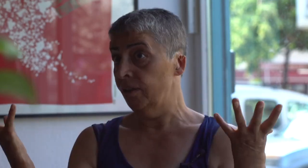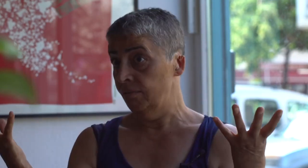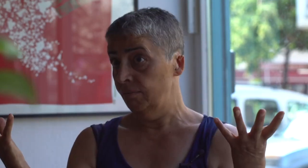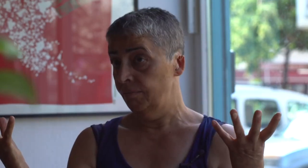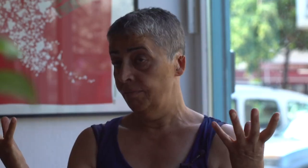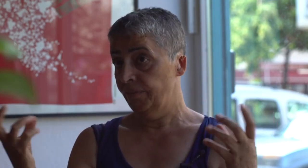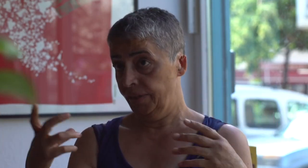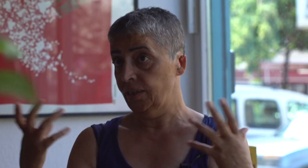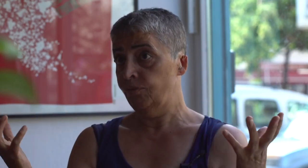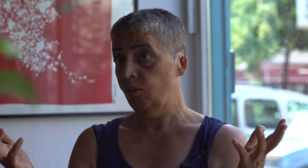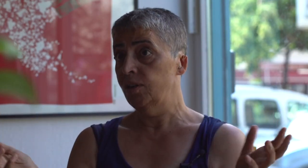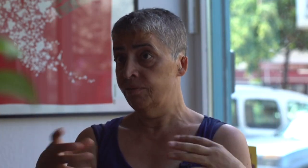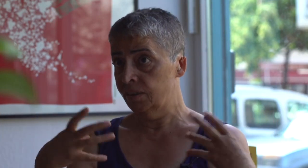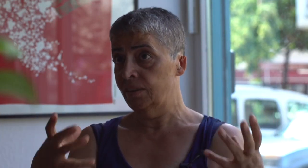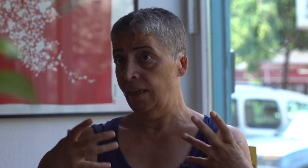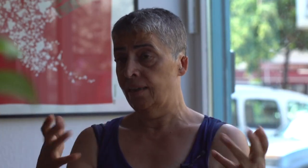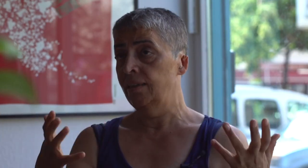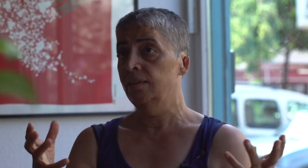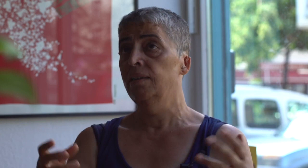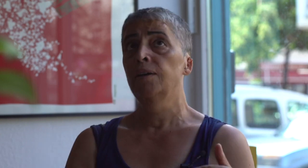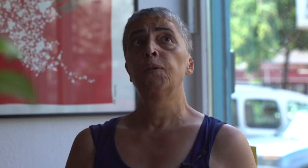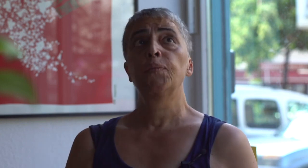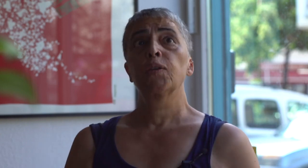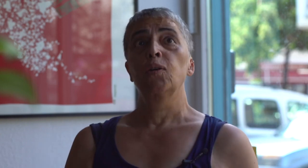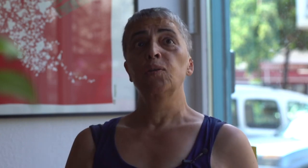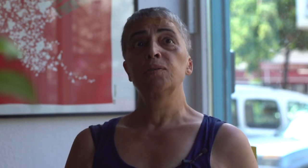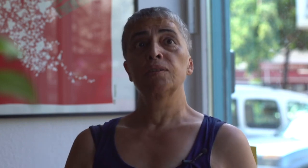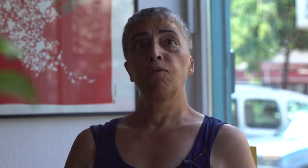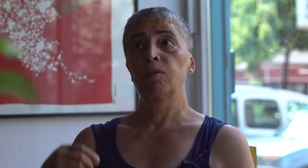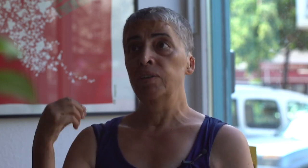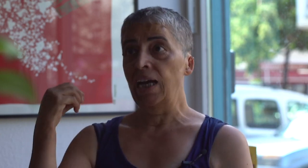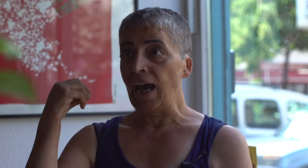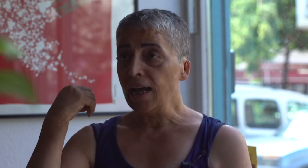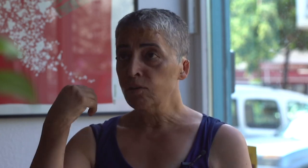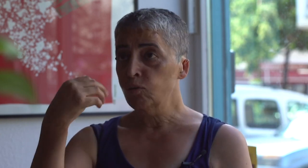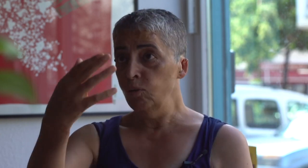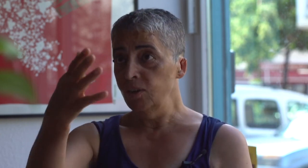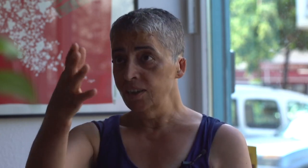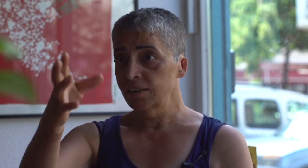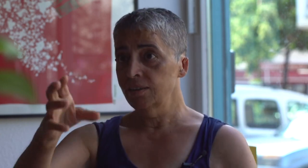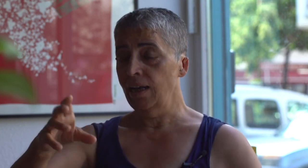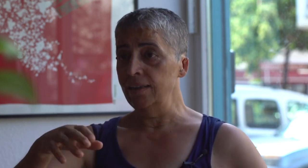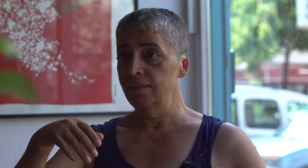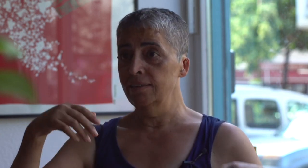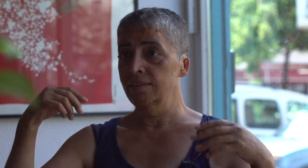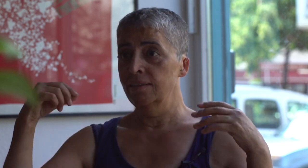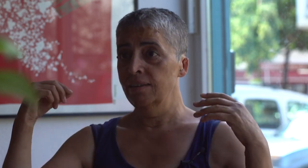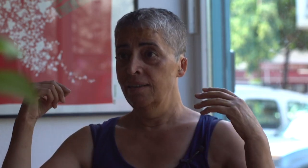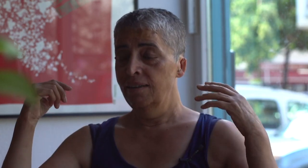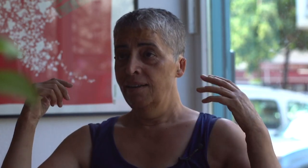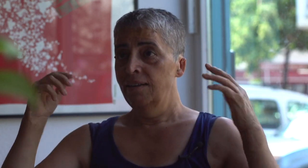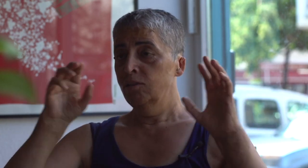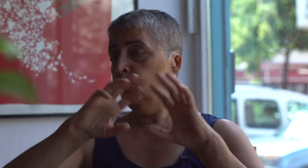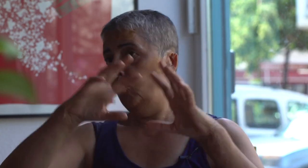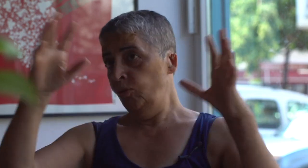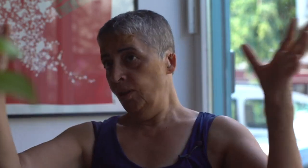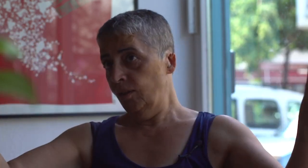Freude, wirklich Freude, wir sind da hin und wollen gerade durch an diese